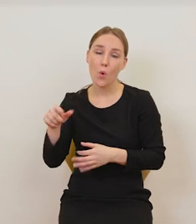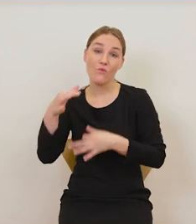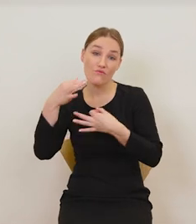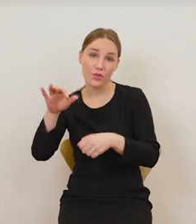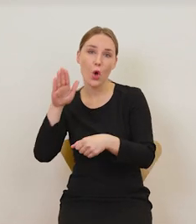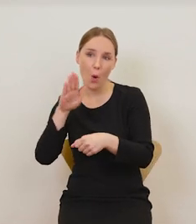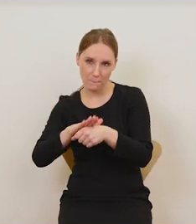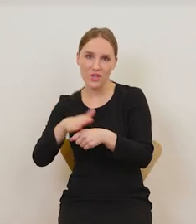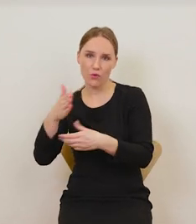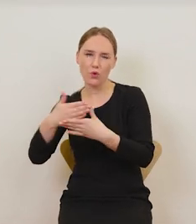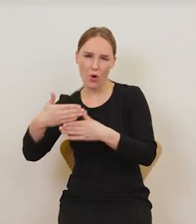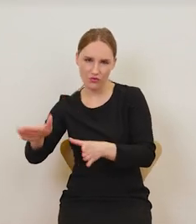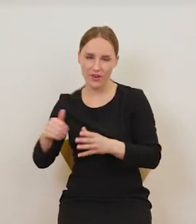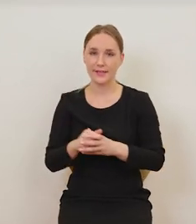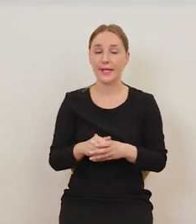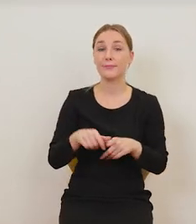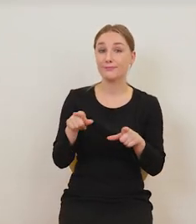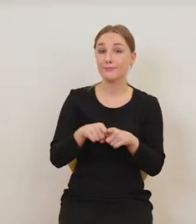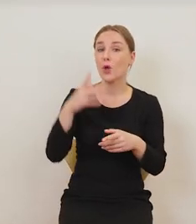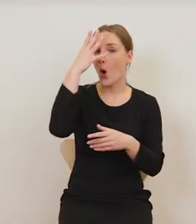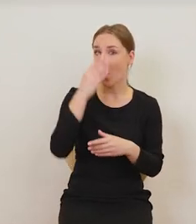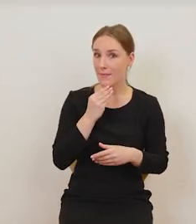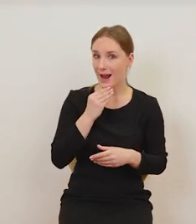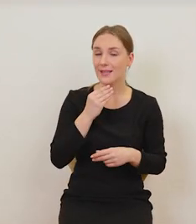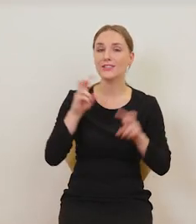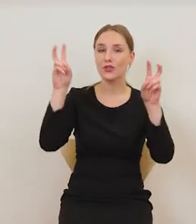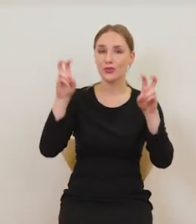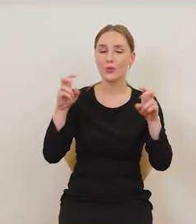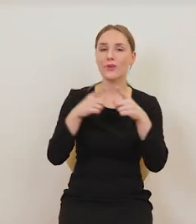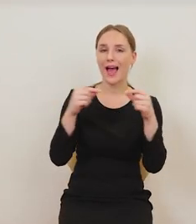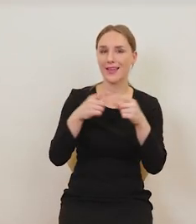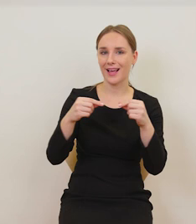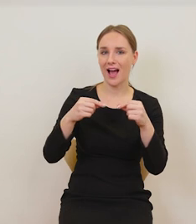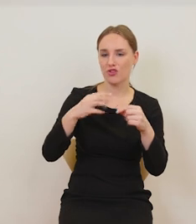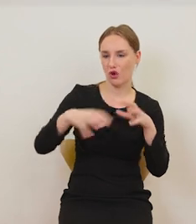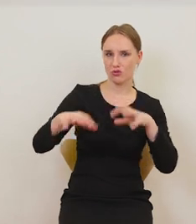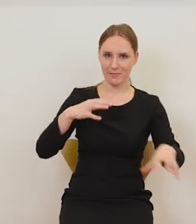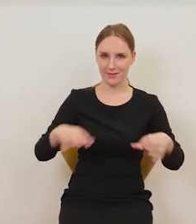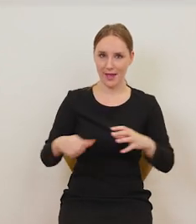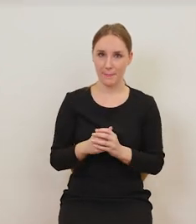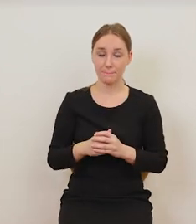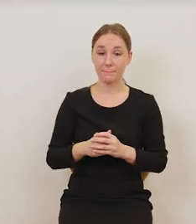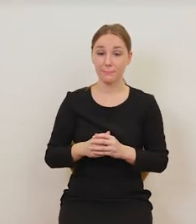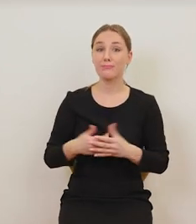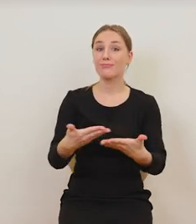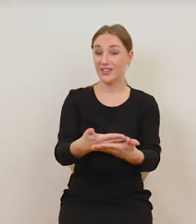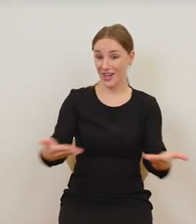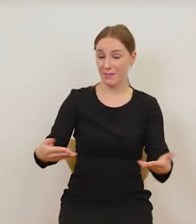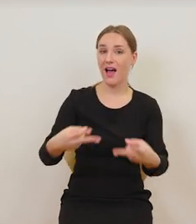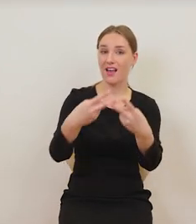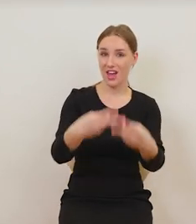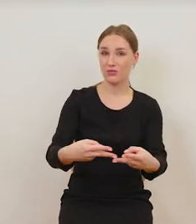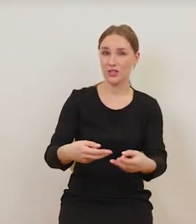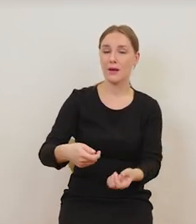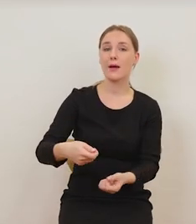Ten obraz również nosi tytuł Rozbite jajka. Przed nią rzeczywiście leży na podłodze patelnia, są